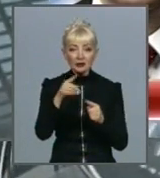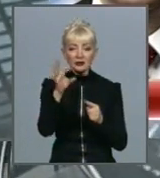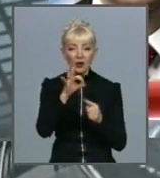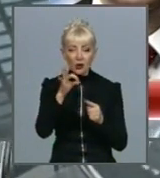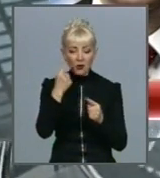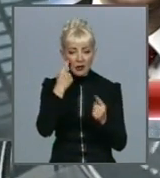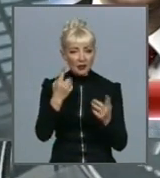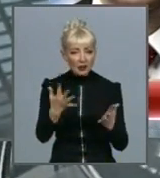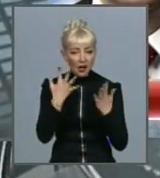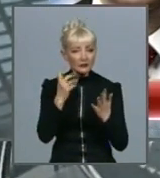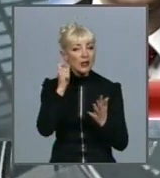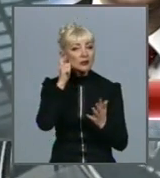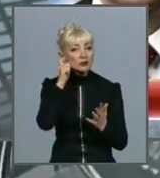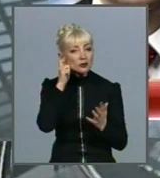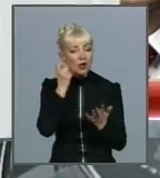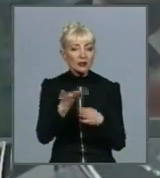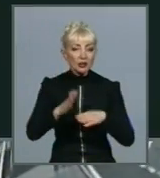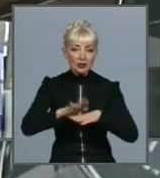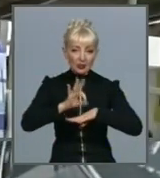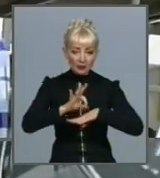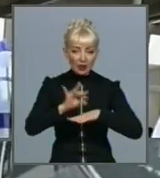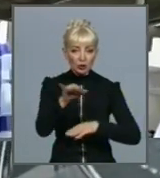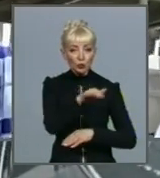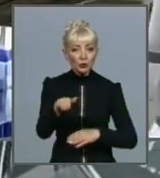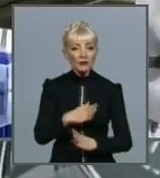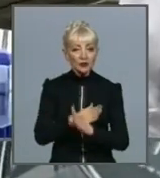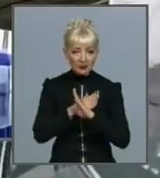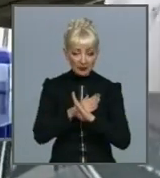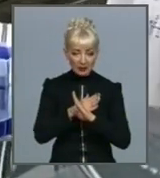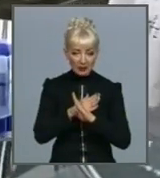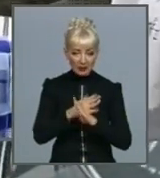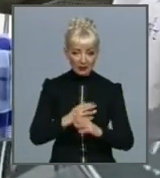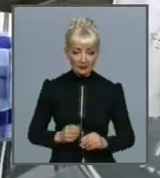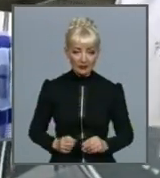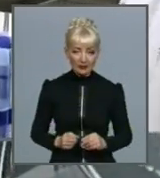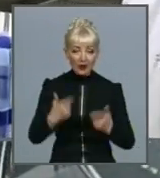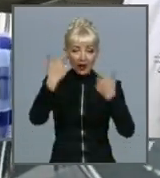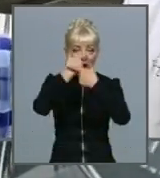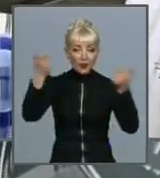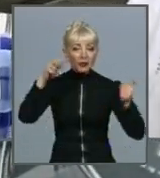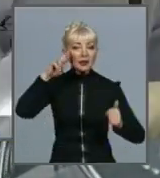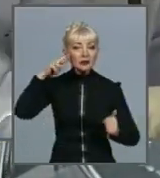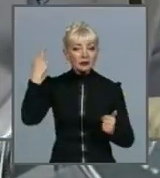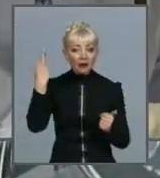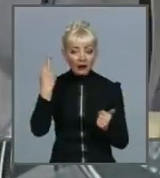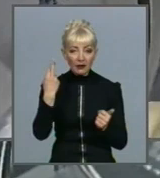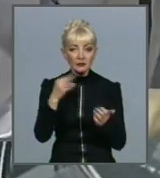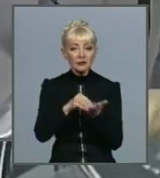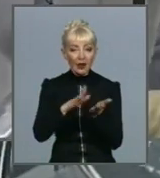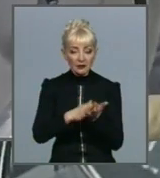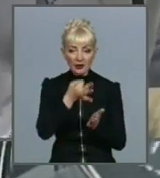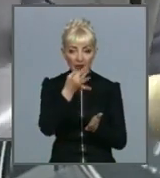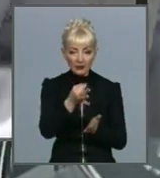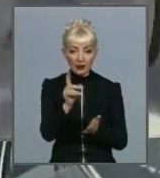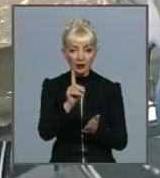тяжкість захворювання та рівень смертності. У прилюдненні Китаєм дані свідчать, що COVID-19 менш